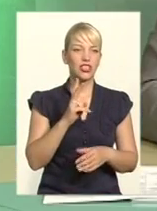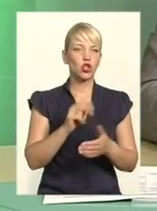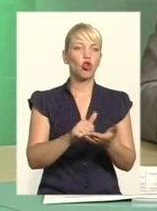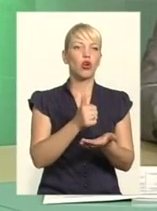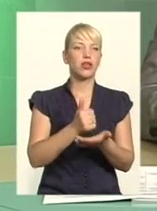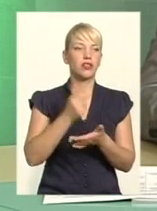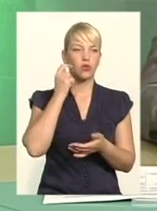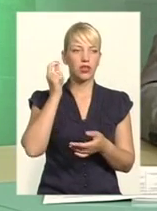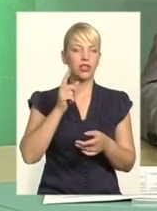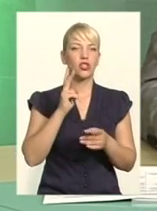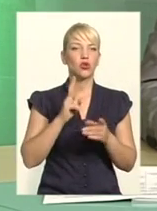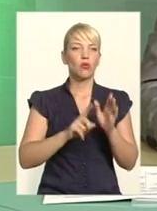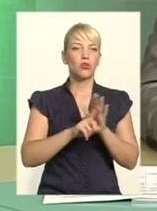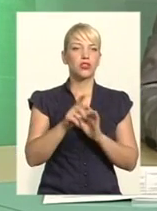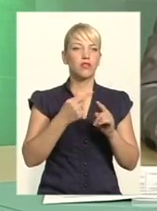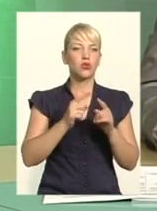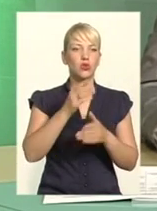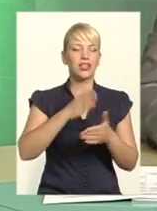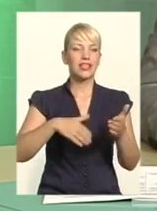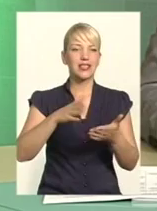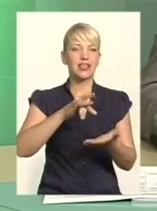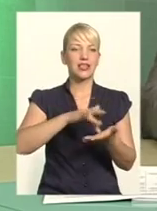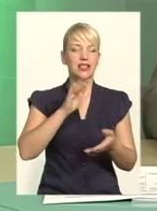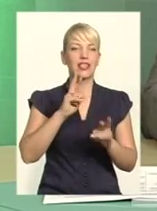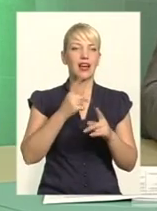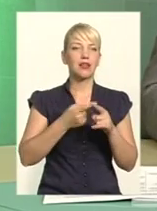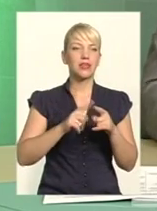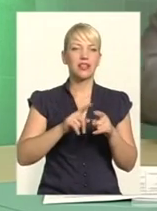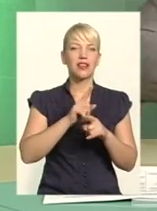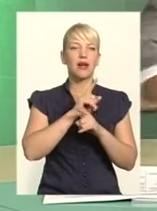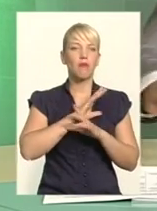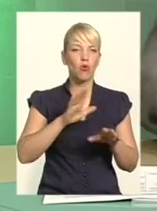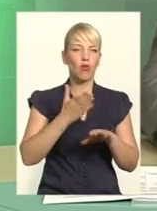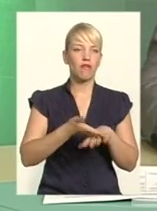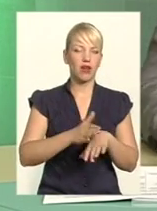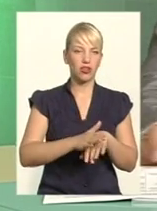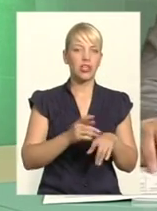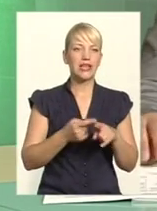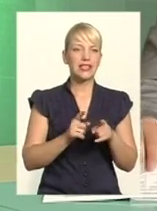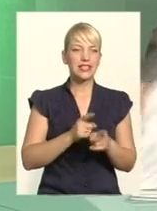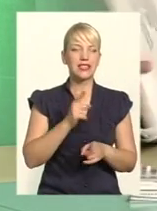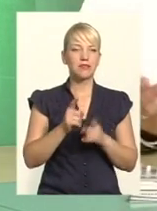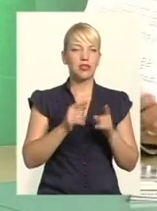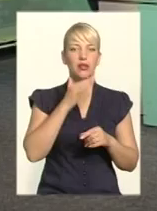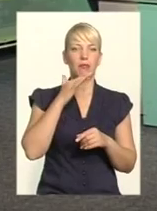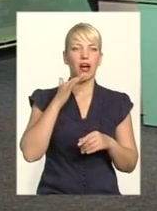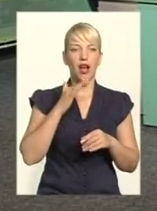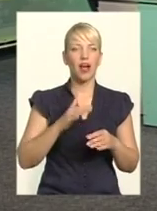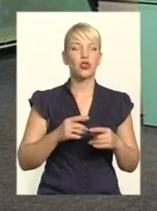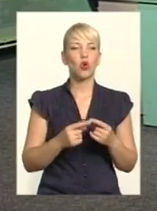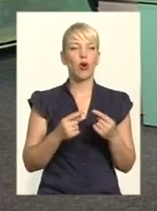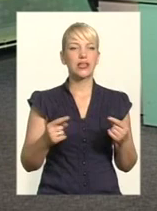вже розпочав, вона вже відбувається. Як би це важко не було, вона відбудеться, і вона реально змінить багато речей на місцях. Але для того, щоб та